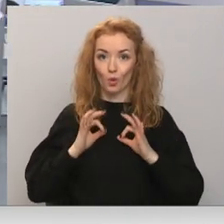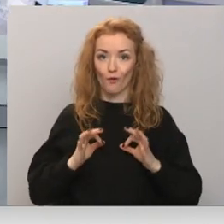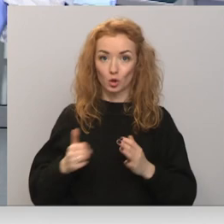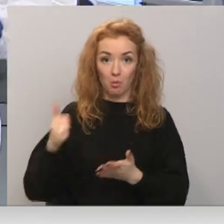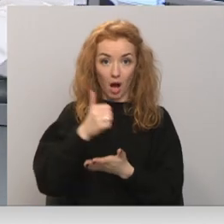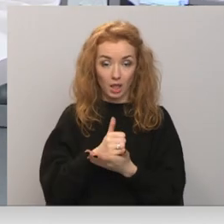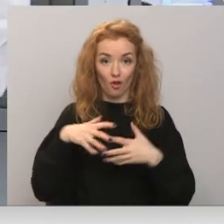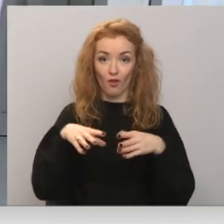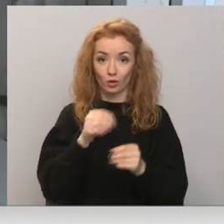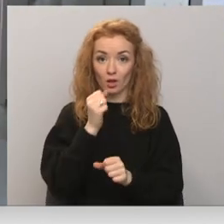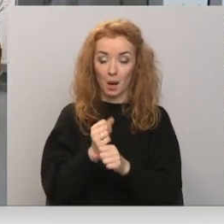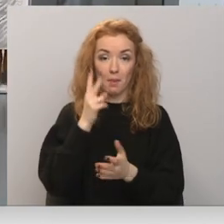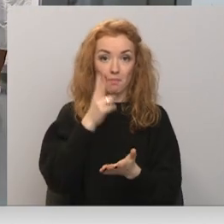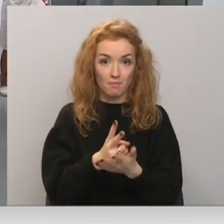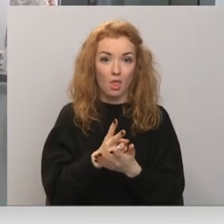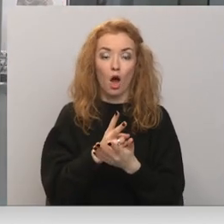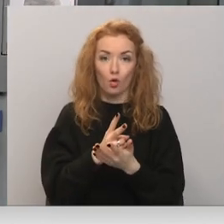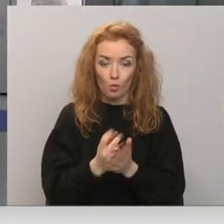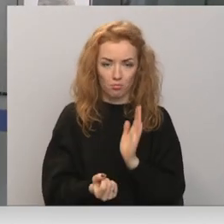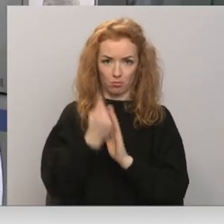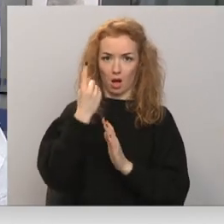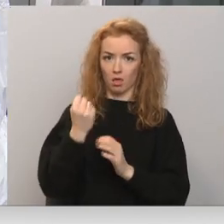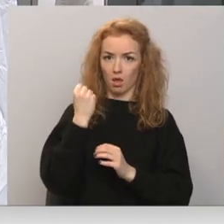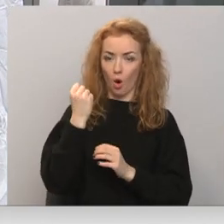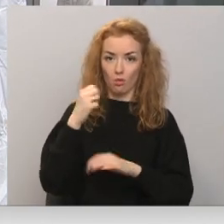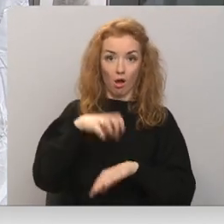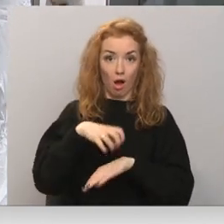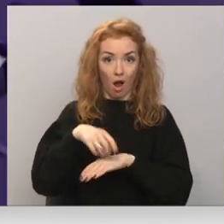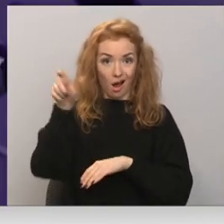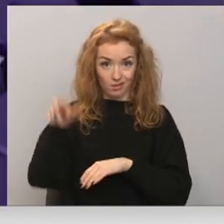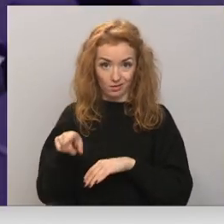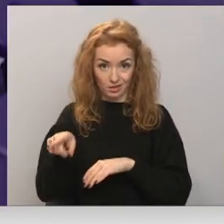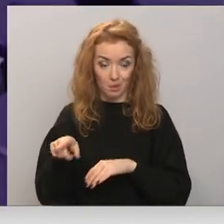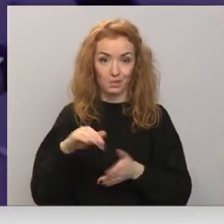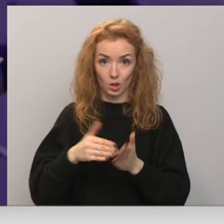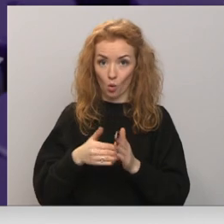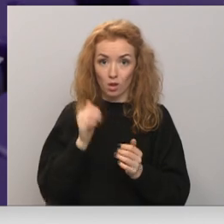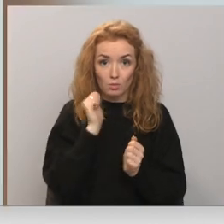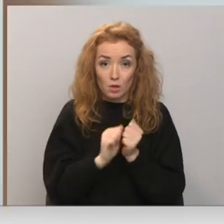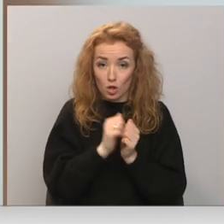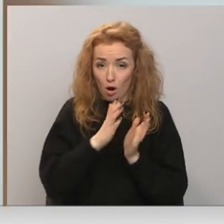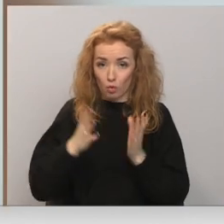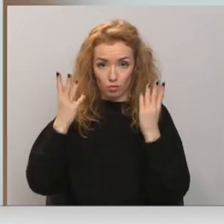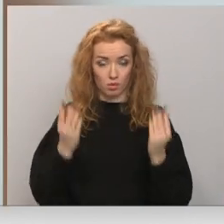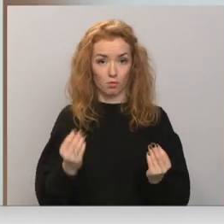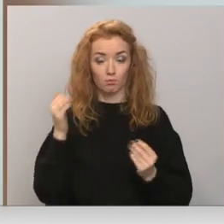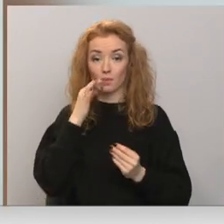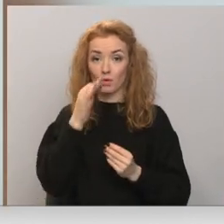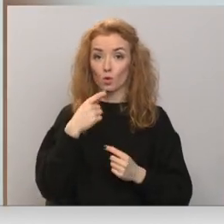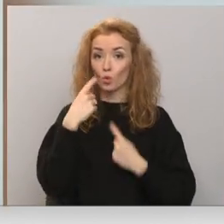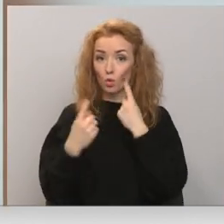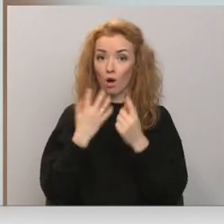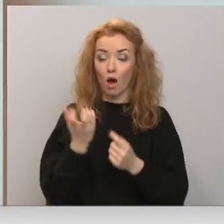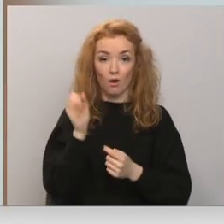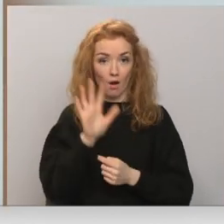pārstāju veicot darbu pienākums saskarušies ar draudiem. Ārstim šādas situācijas gadoties vajag dienu. Runājot ar valsts